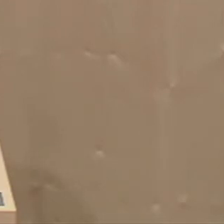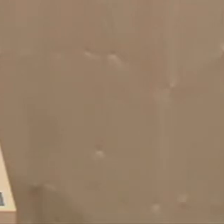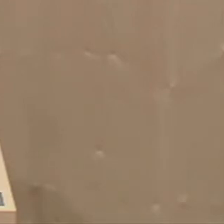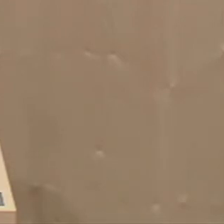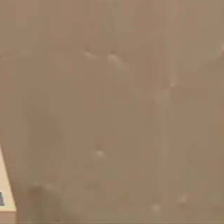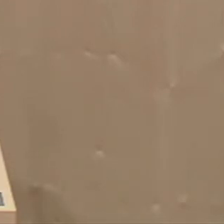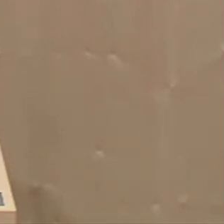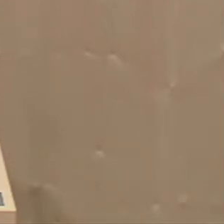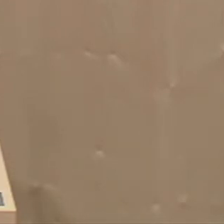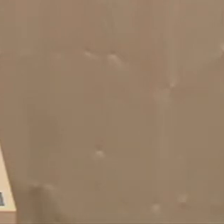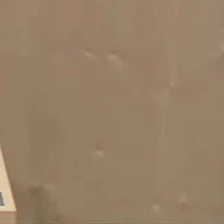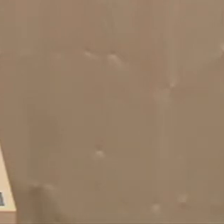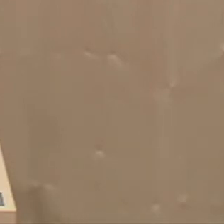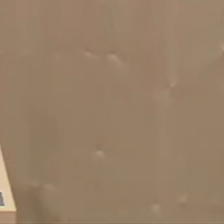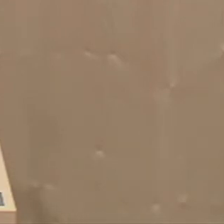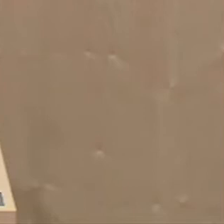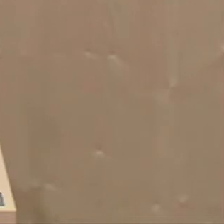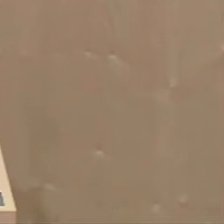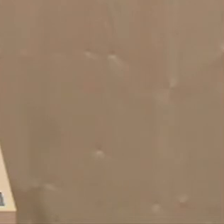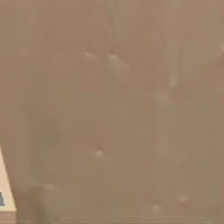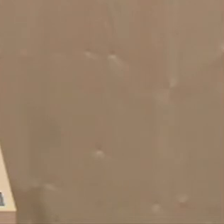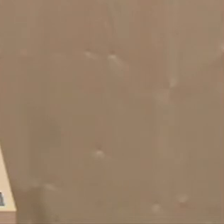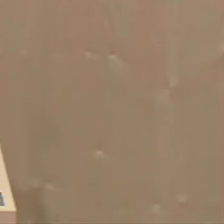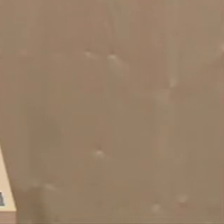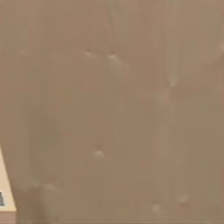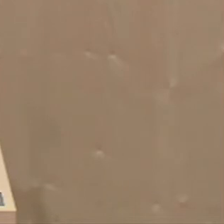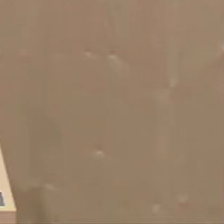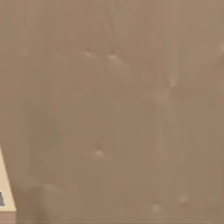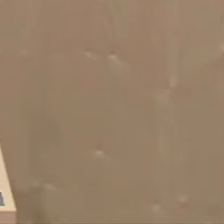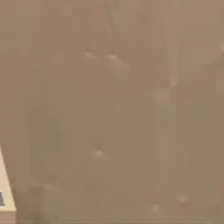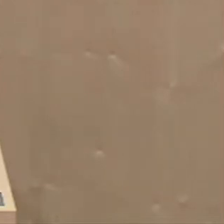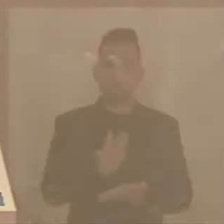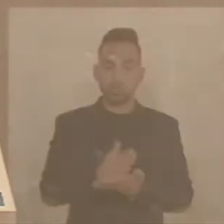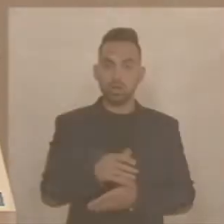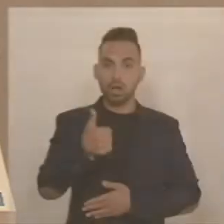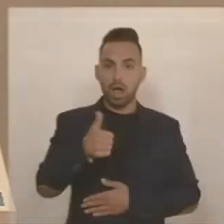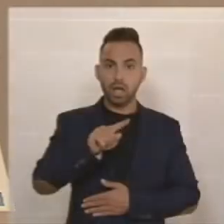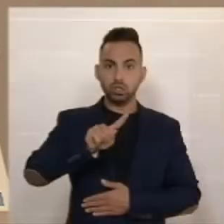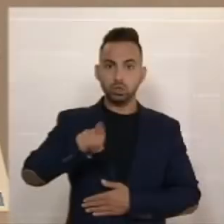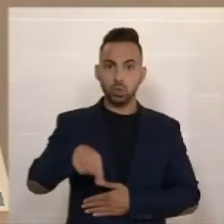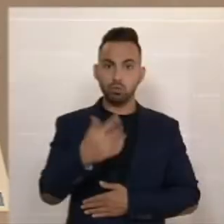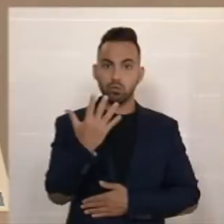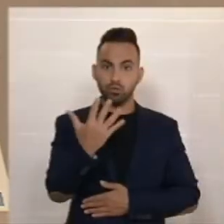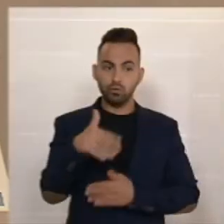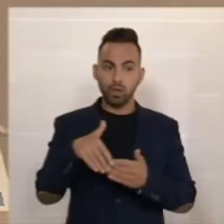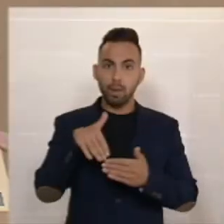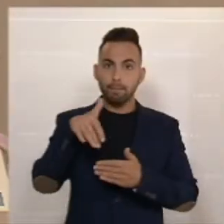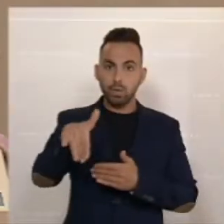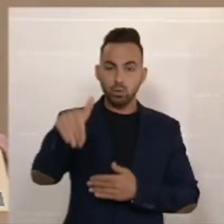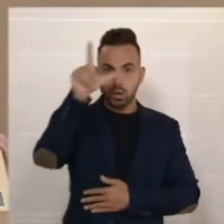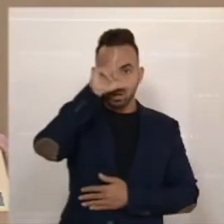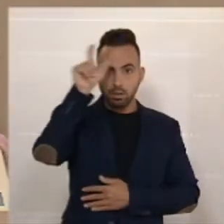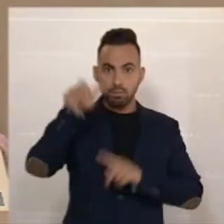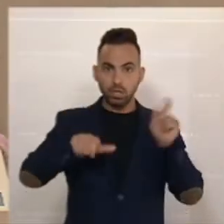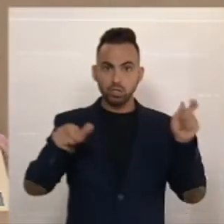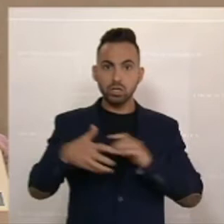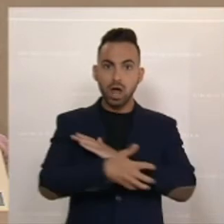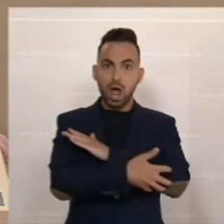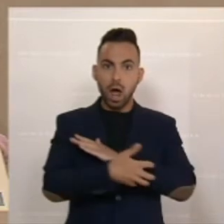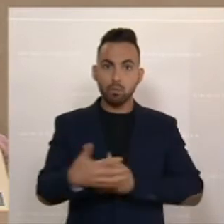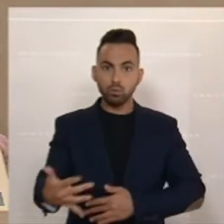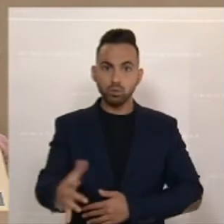.000 Menschen. Und bereits jetzt sind 1,5 Millionen Menschen armutsgefährdet.